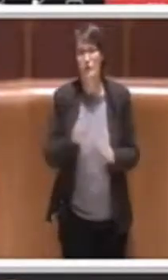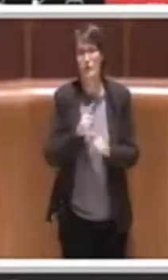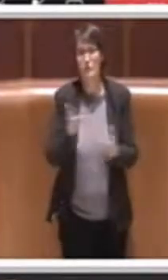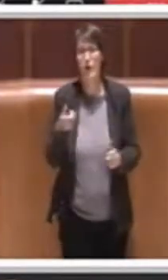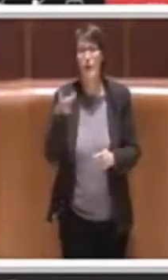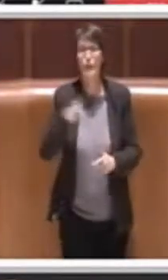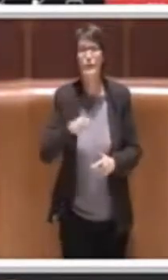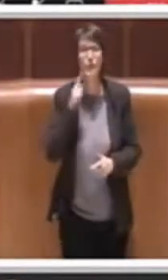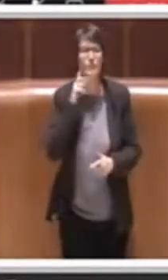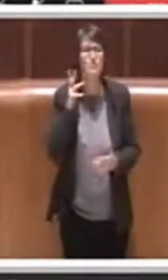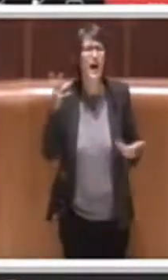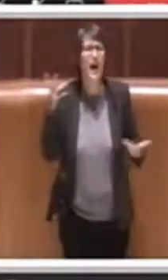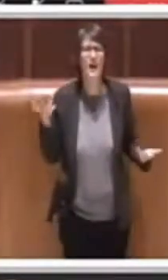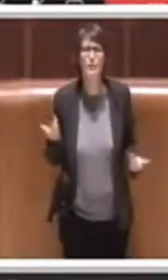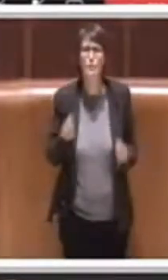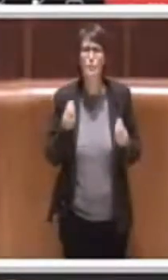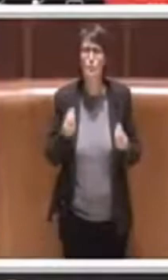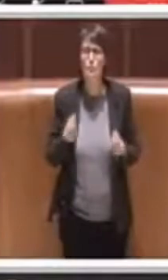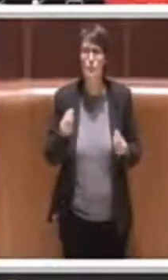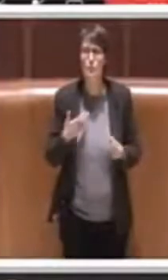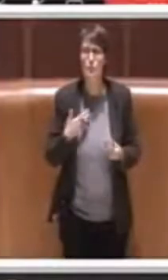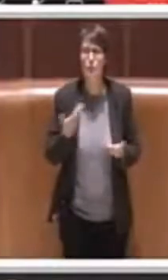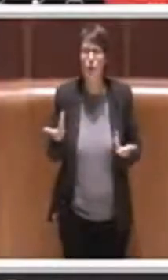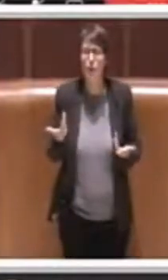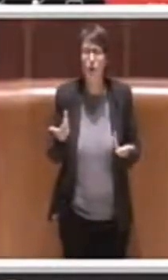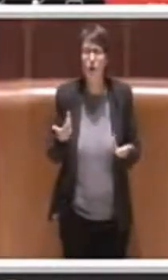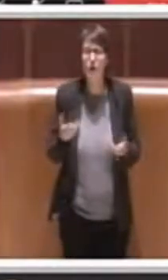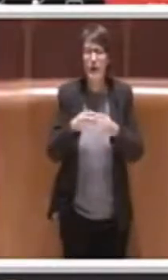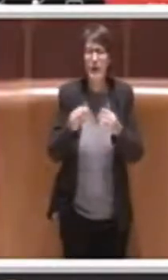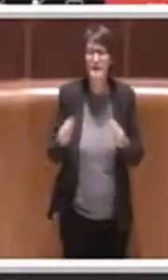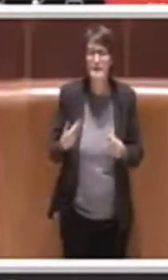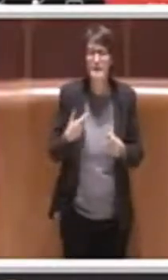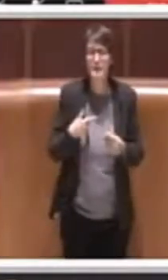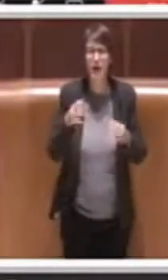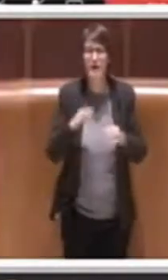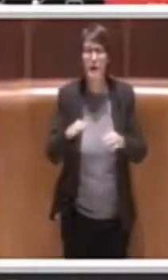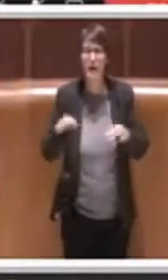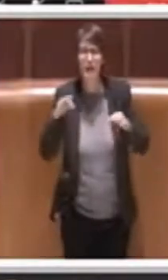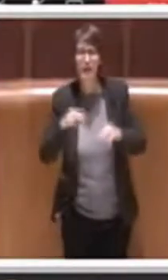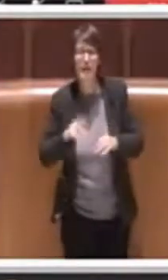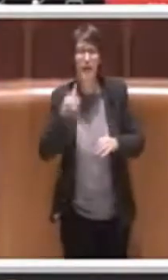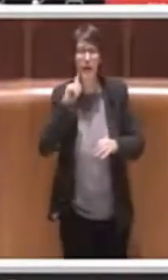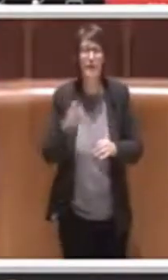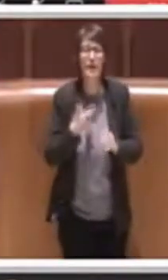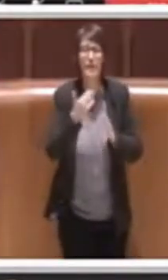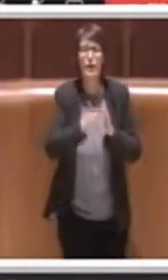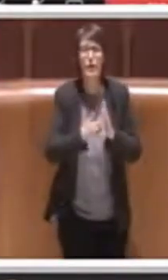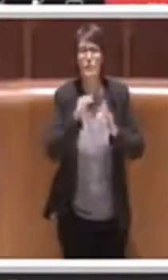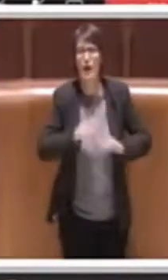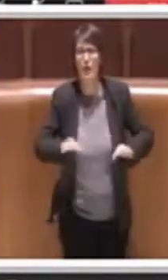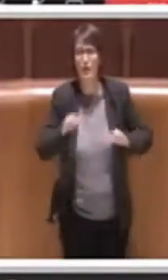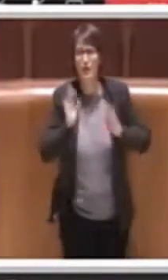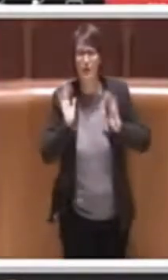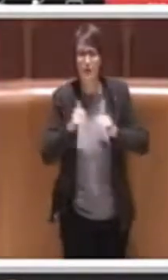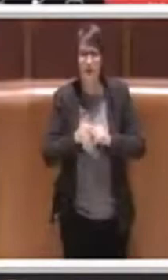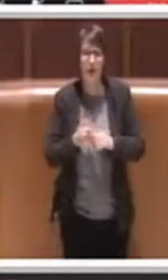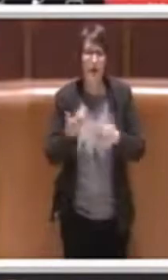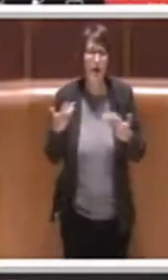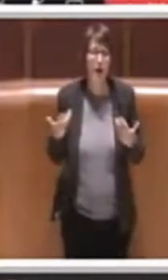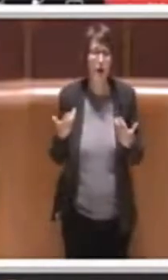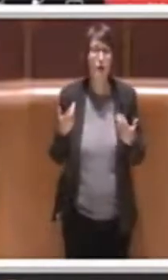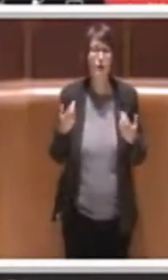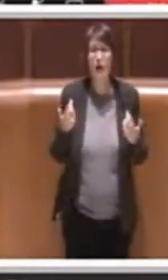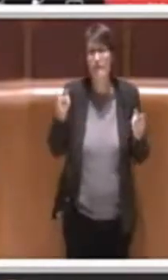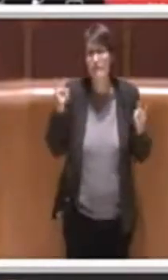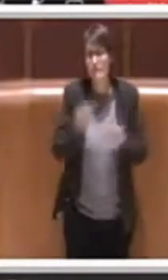dell'assurdo. Che si fa? Niente, niente, è più prudente, lasciamo perdere, non facciamo il piano. Allora, quello che voi ci chiedete, noi lo stiamo